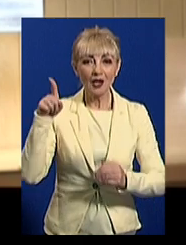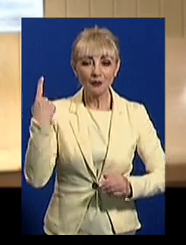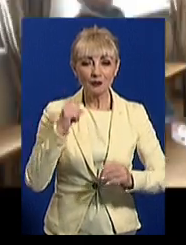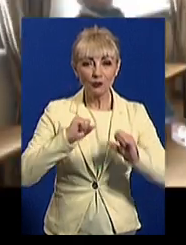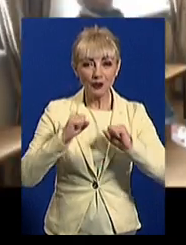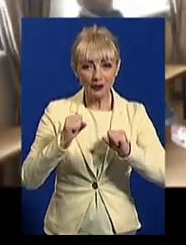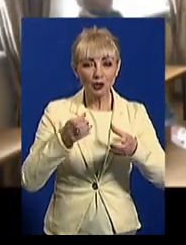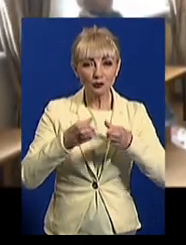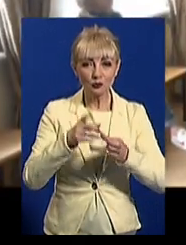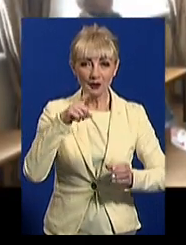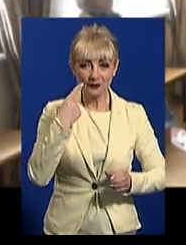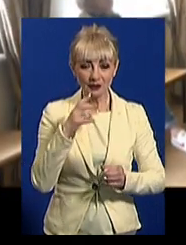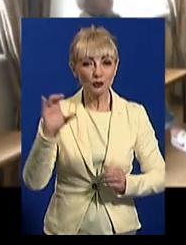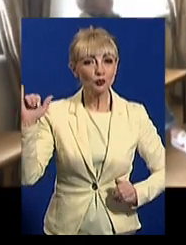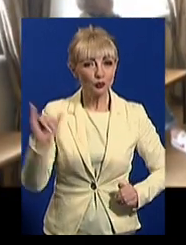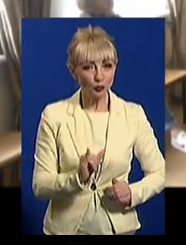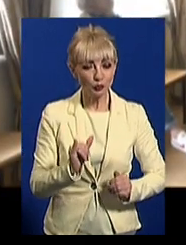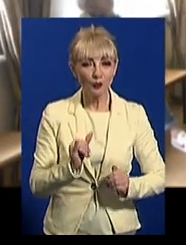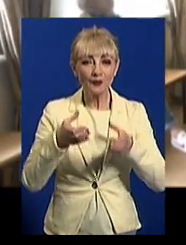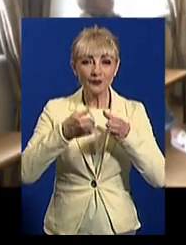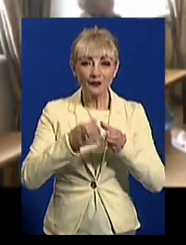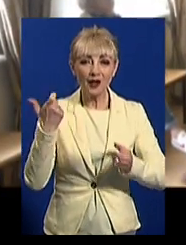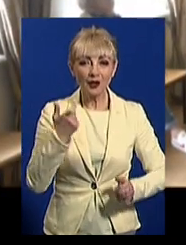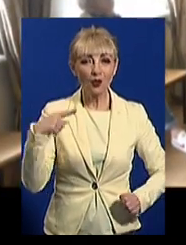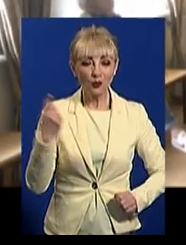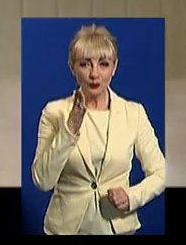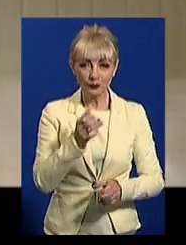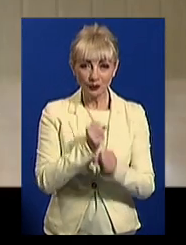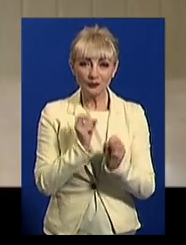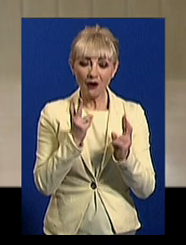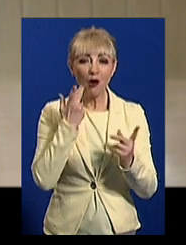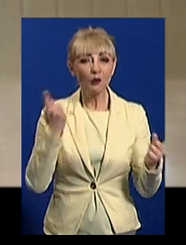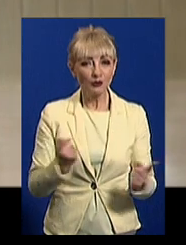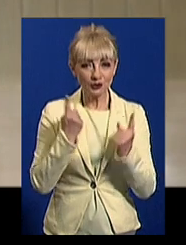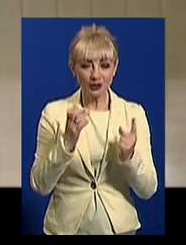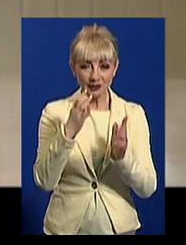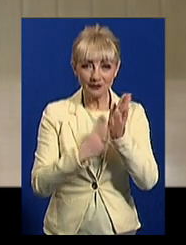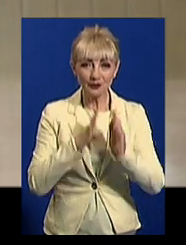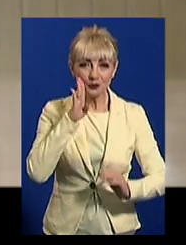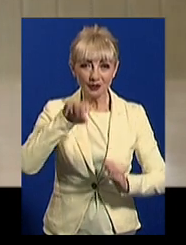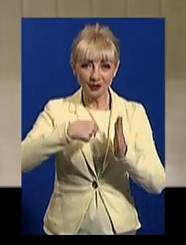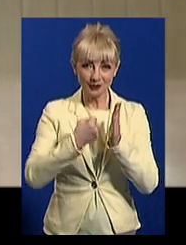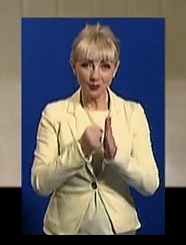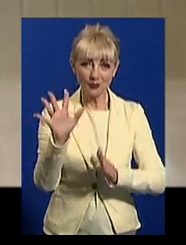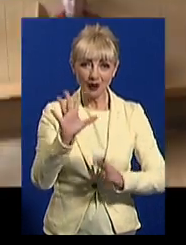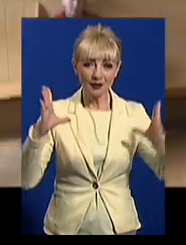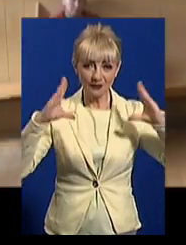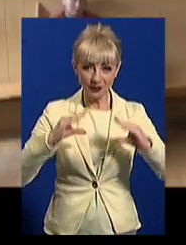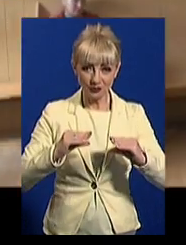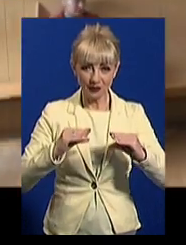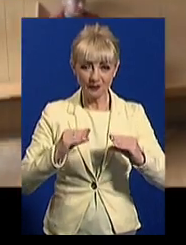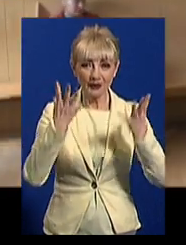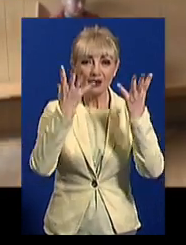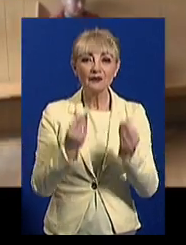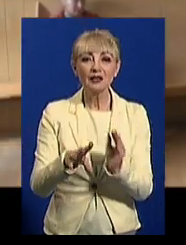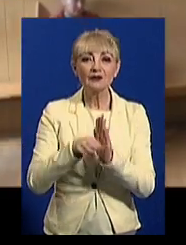служби, говорить. В суботу підрозділи в Харкові та області працюватимуть, як зазвичай, з 9 ранку до майже 5 вечора. У день